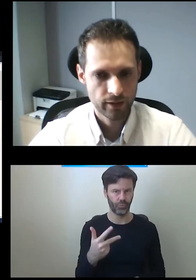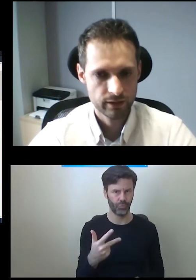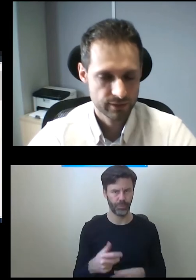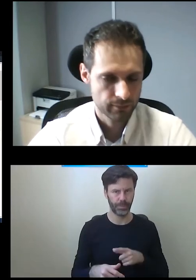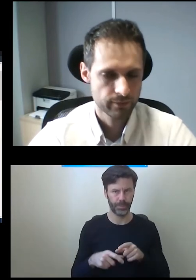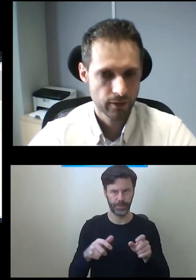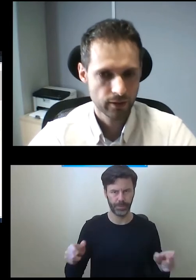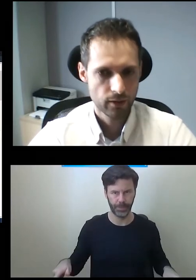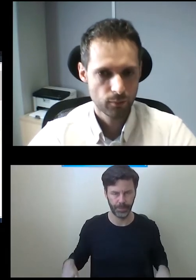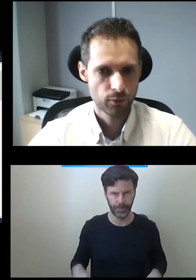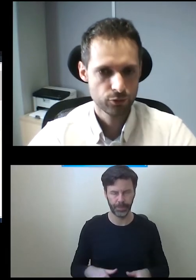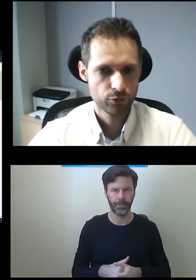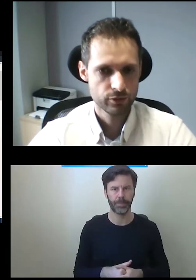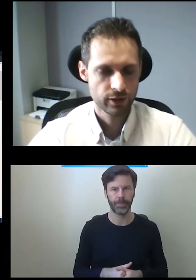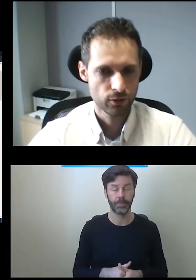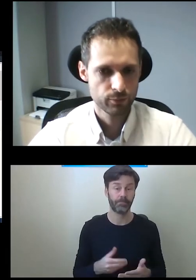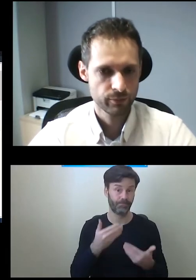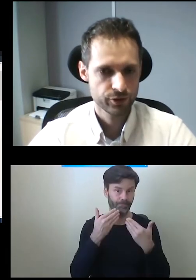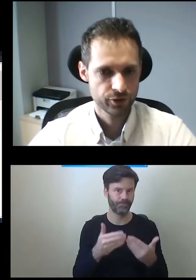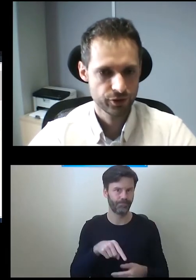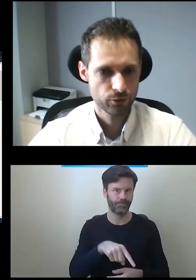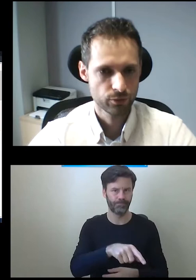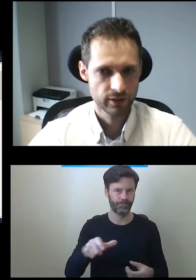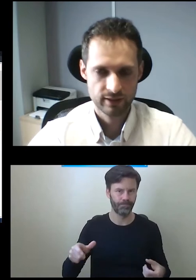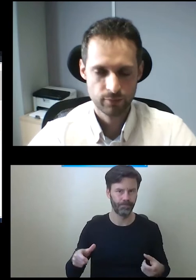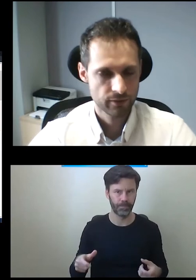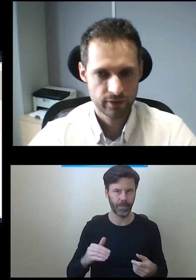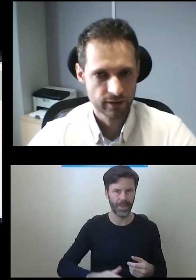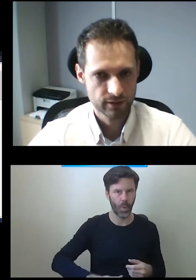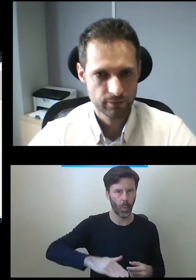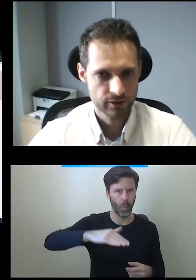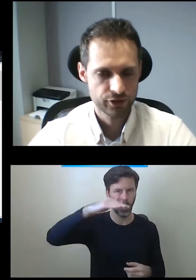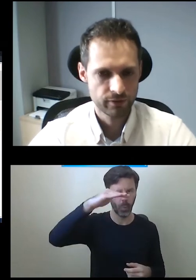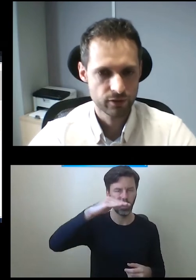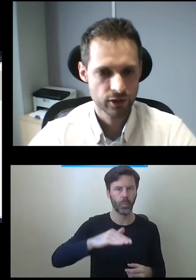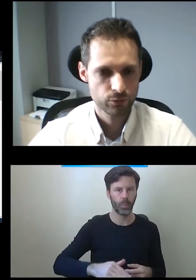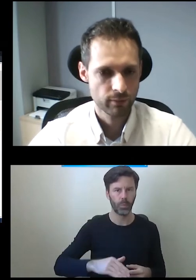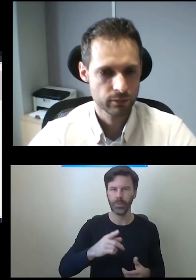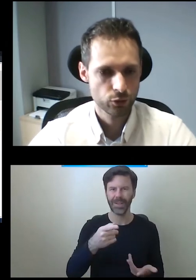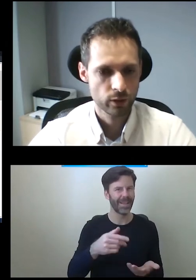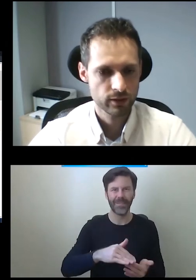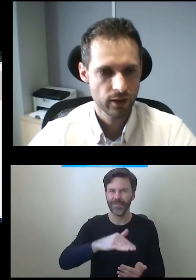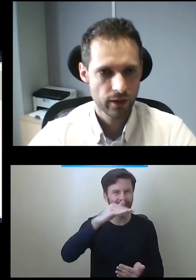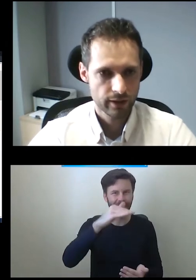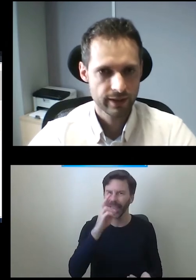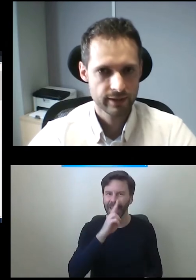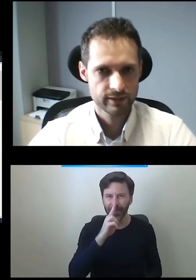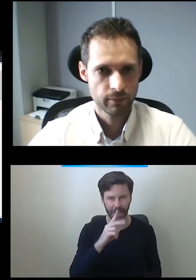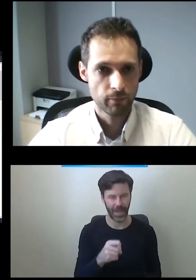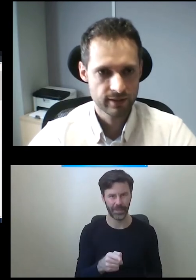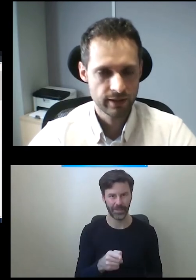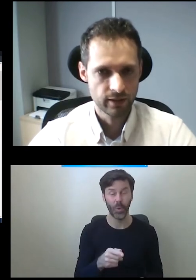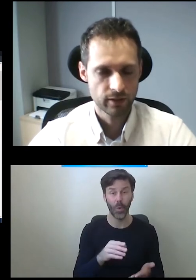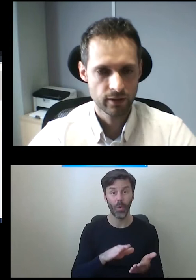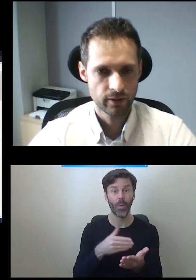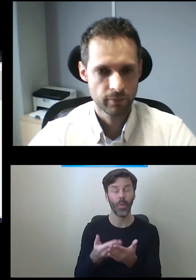tym samym powodując jego przemieszczenie się do góry. Tak samo ta winda jest praktycznie niewidoczna. Tutaj mamy przykład z